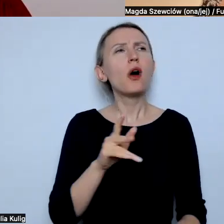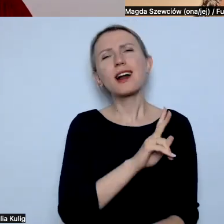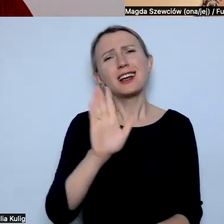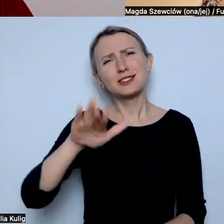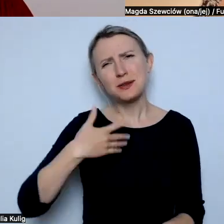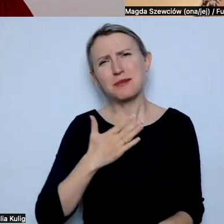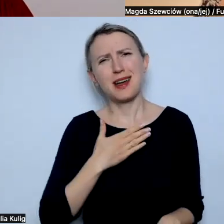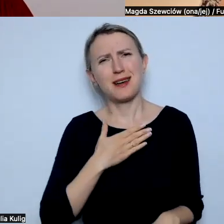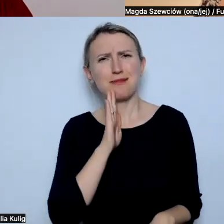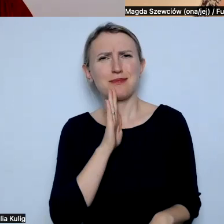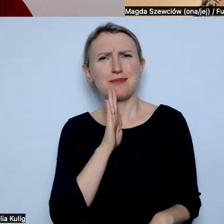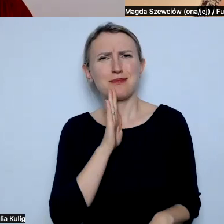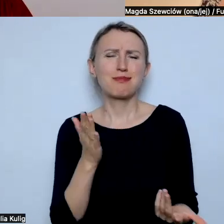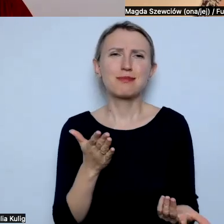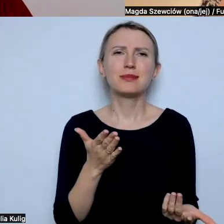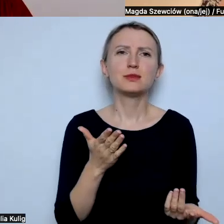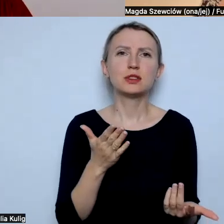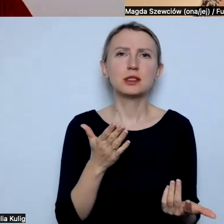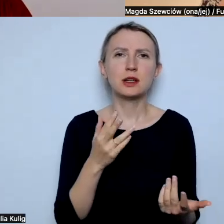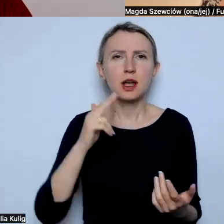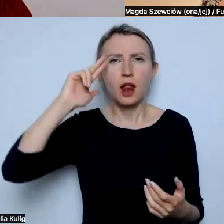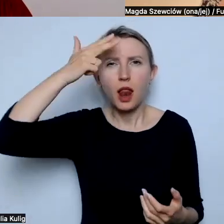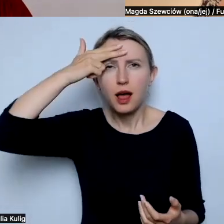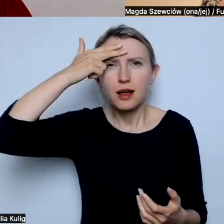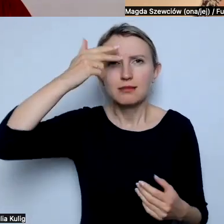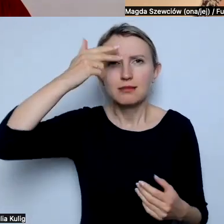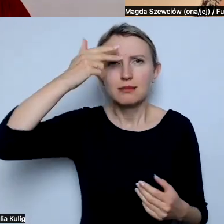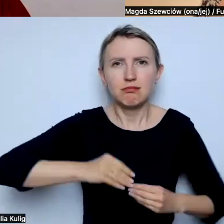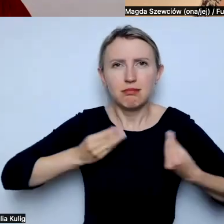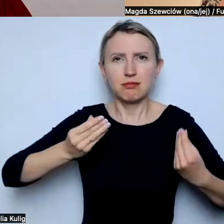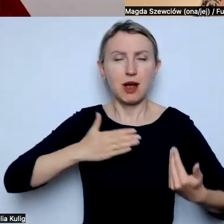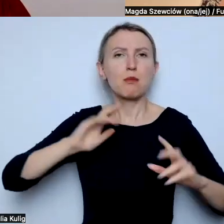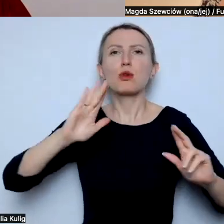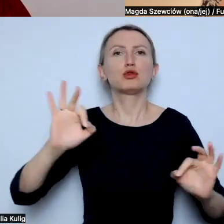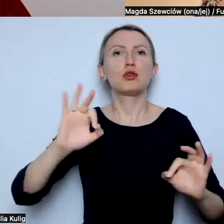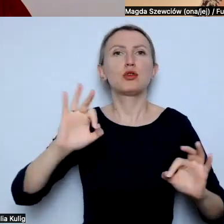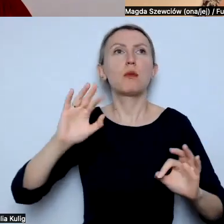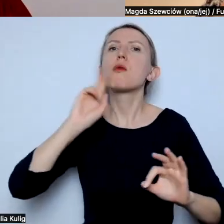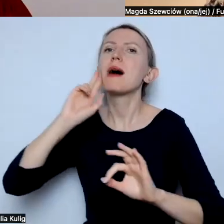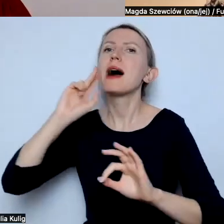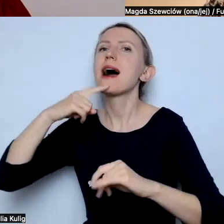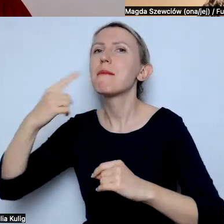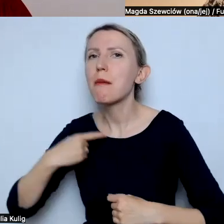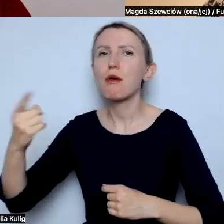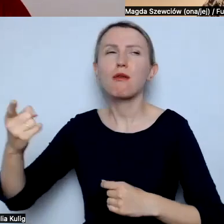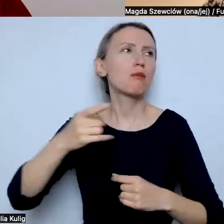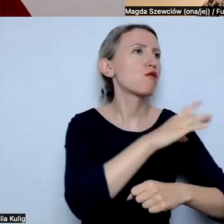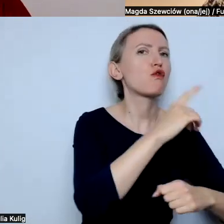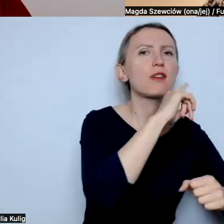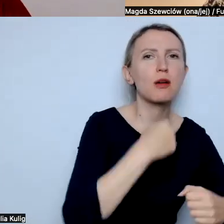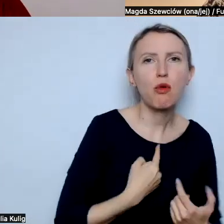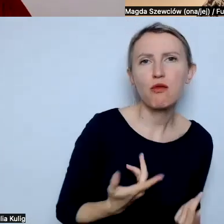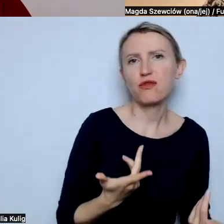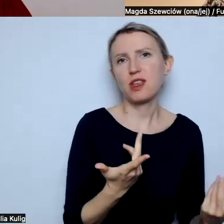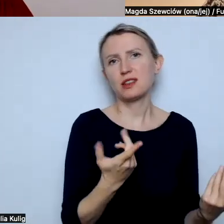czasem te uprzedzenia się w nas kształtują, bo co, bo mama coś powiedziała przy obiedzie, bo wujek na weselu durnie